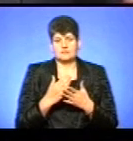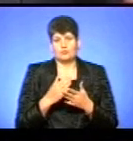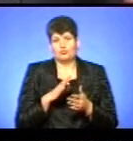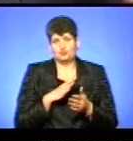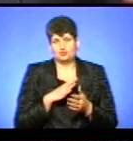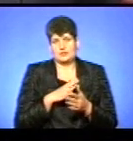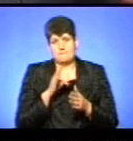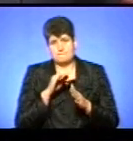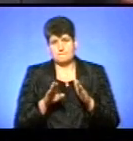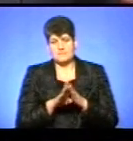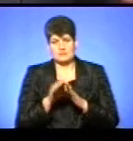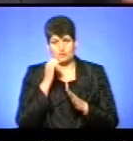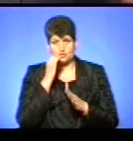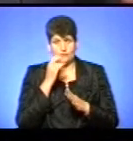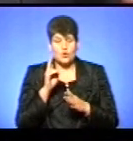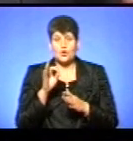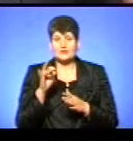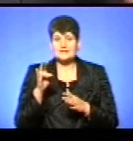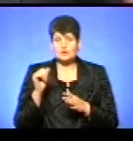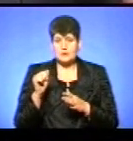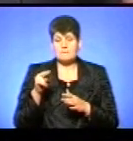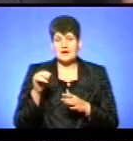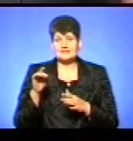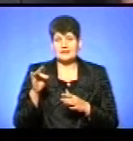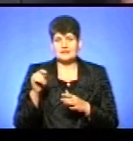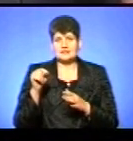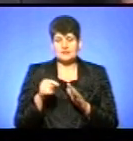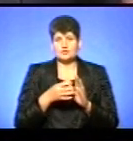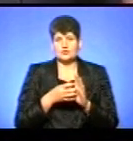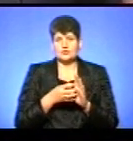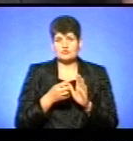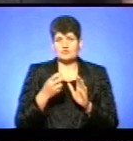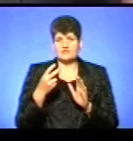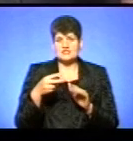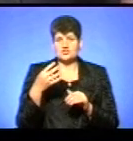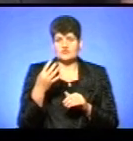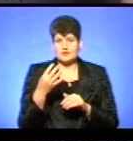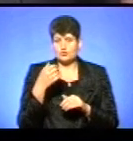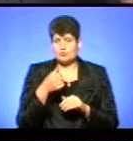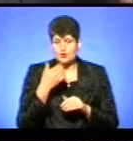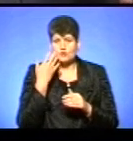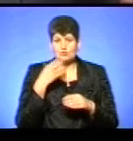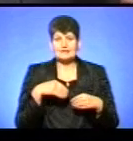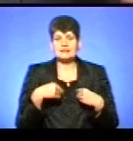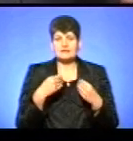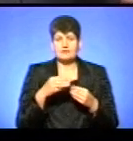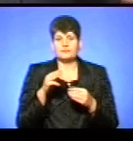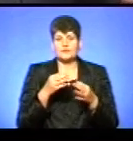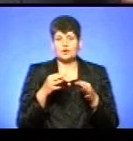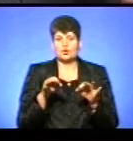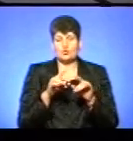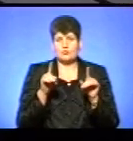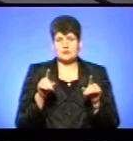патріархату. Константинопільський патріарх в 1924 році, коли надавав томос про